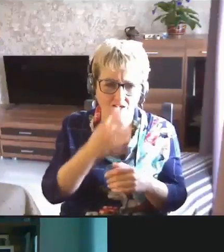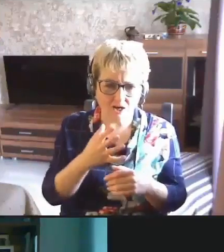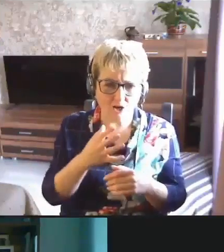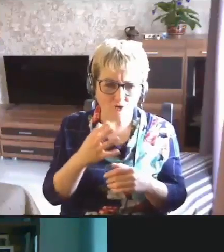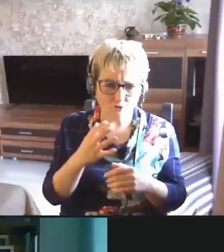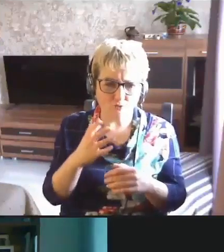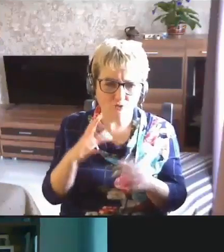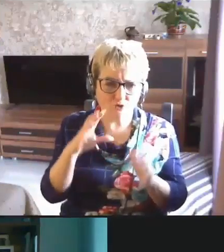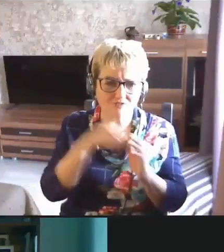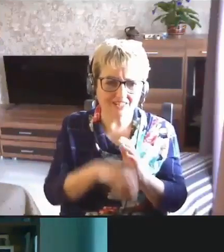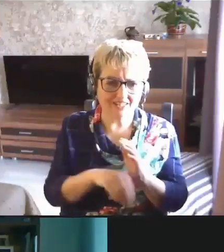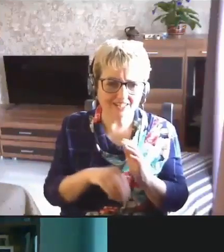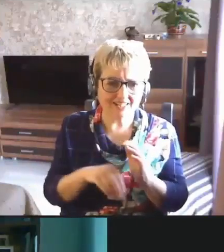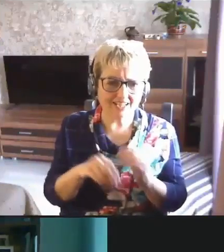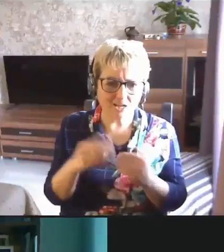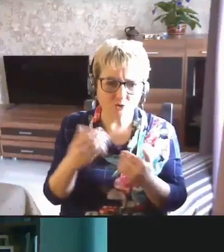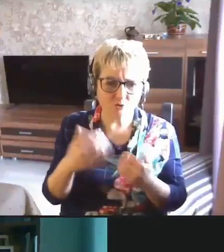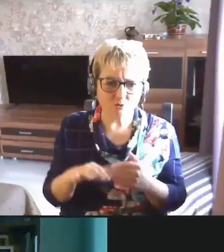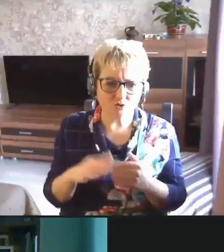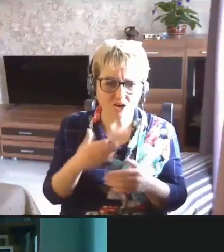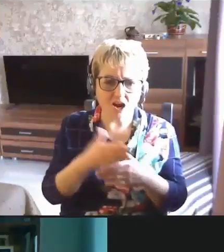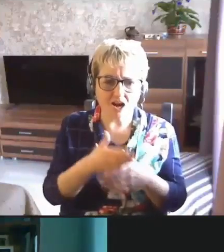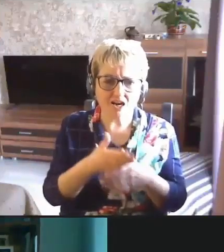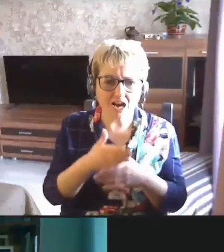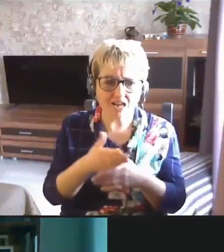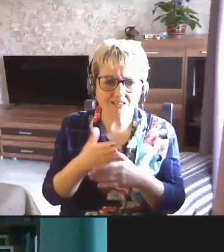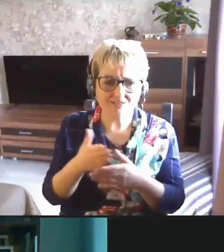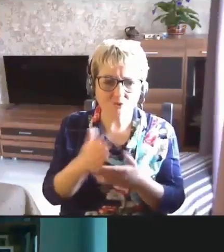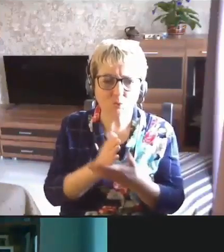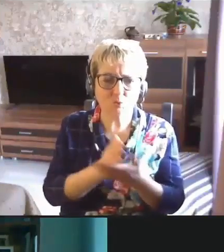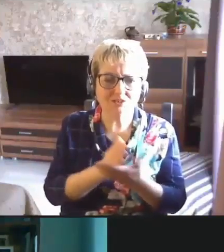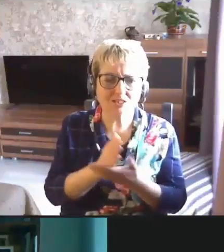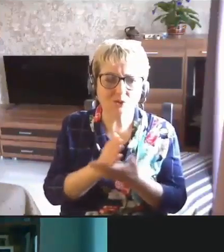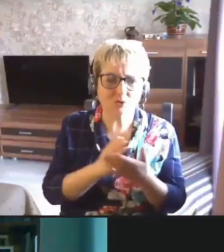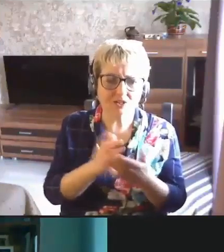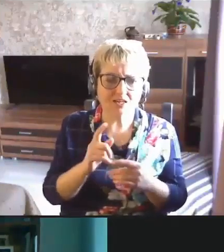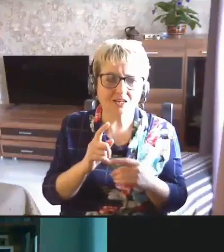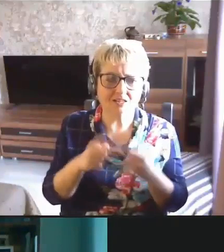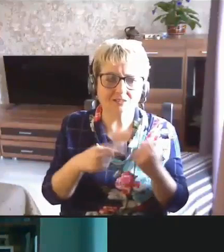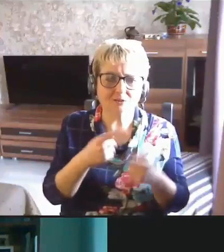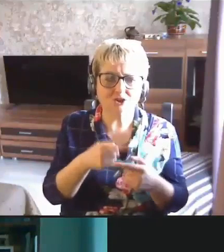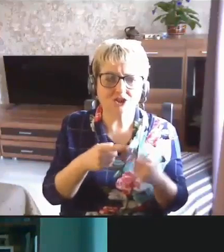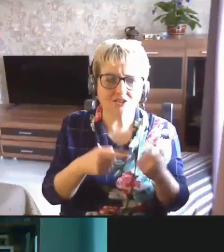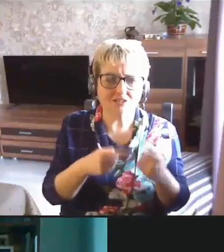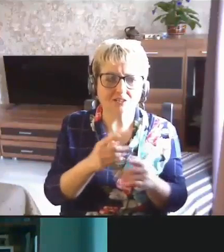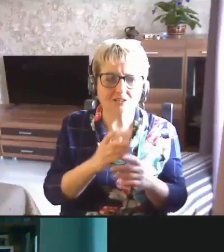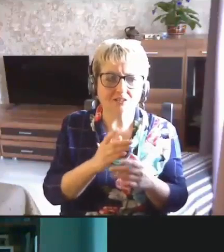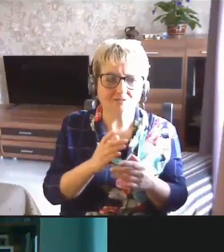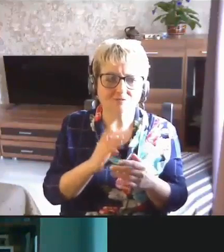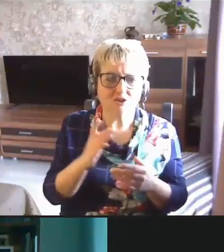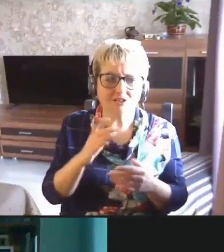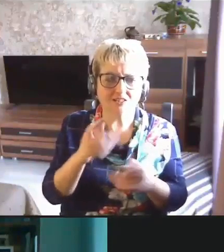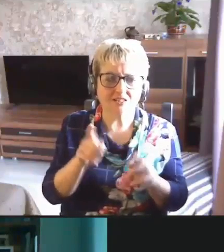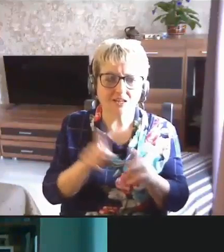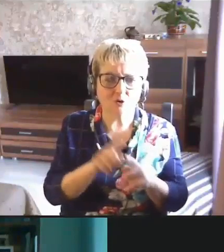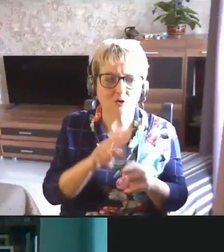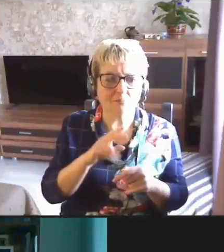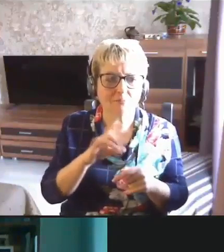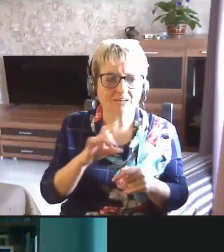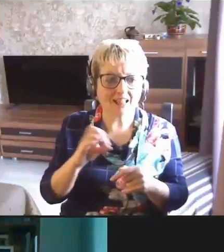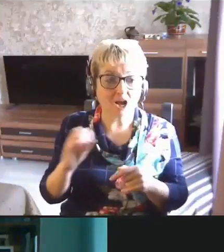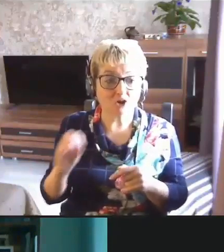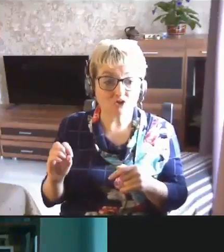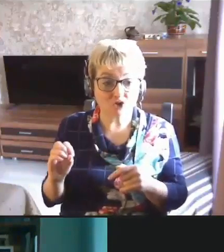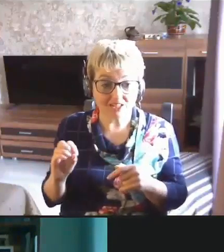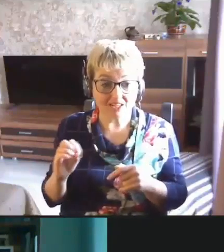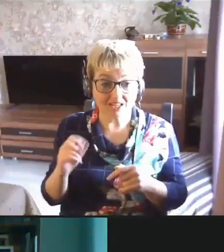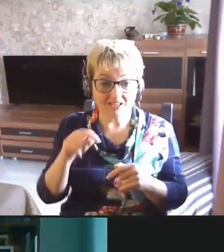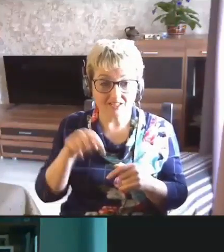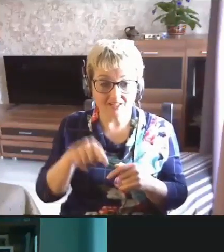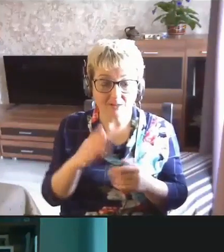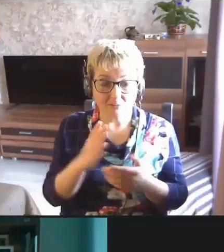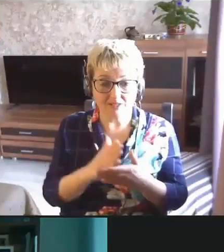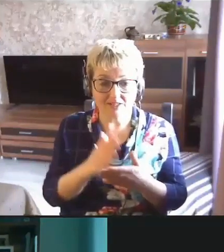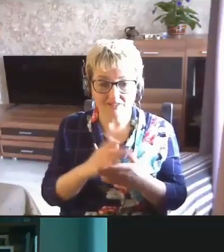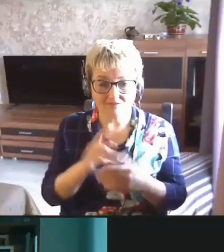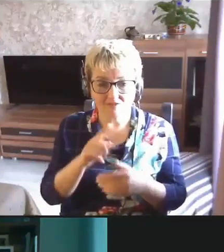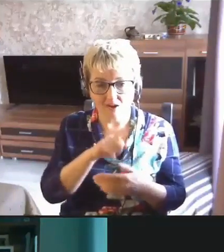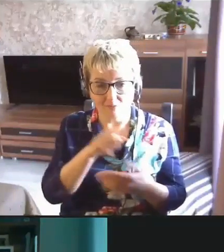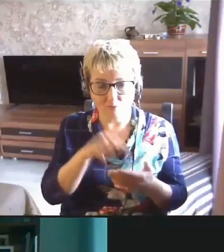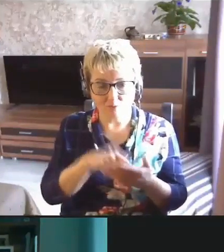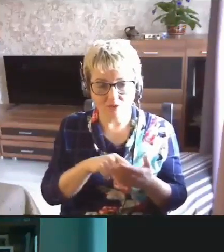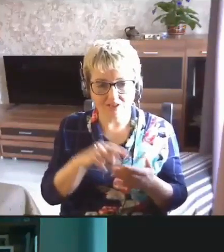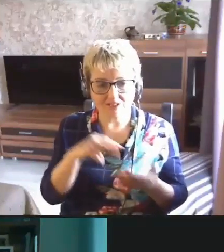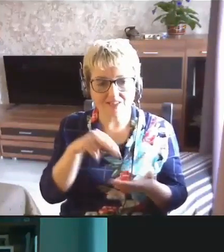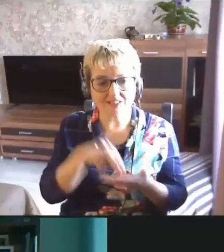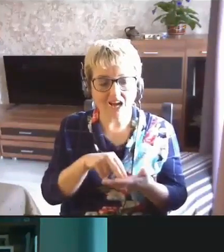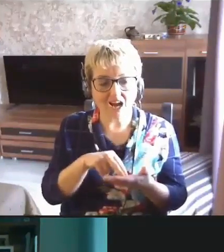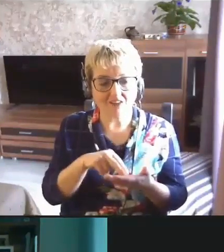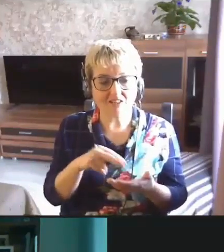внедряются и оказывают услуги посредством таких приложений. Естественно, там вопросы